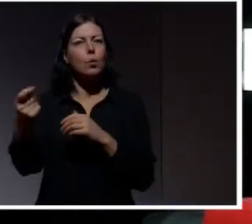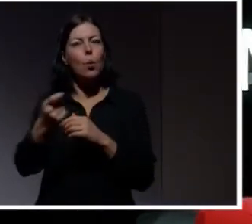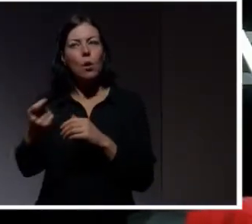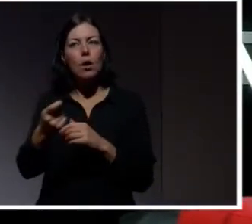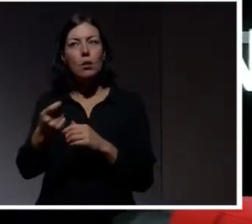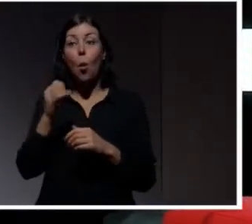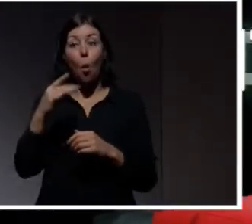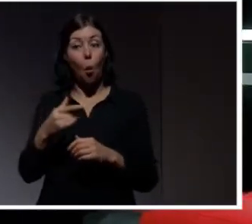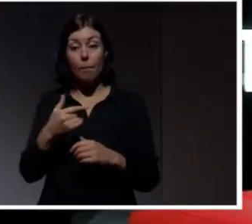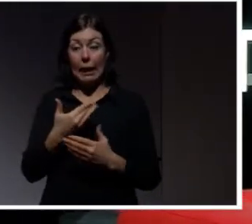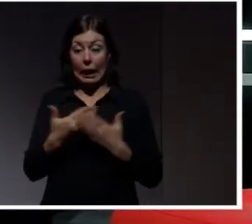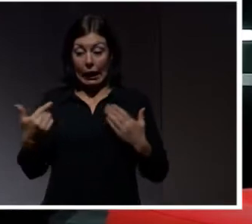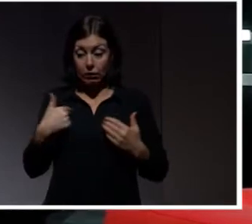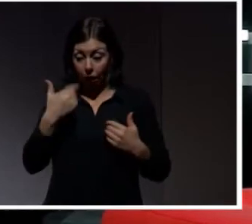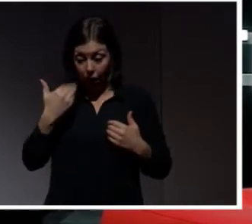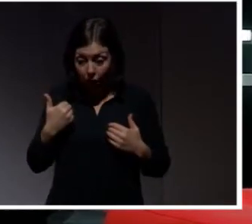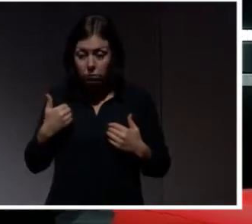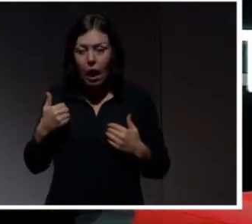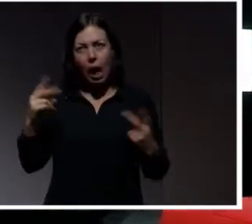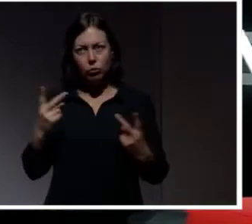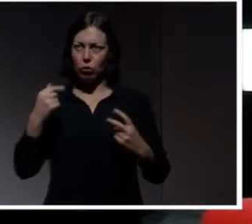lika bra att agera som om man vore hackad.